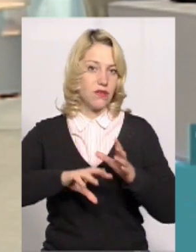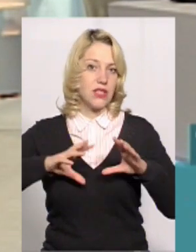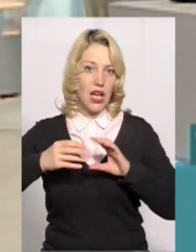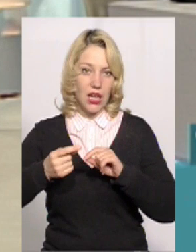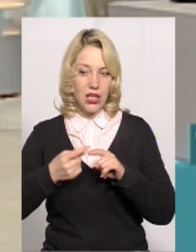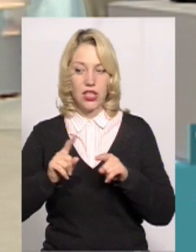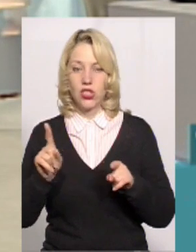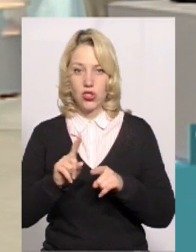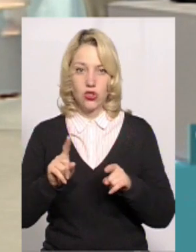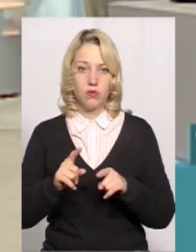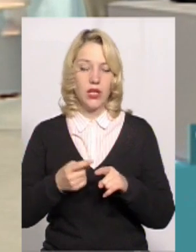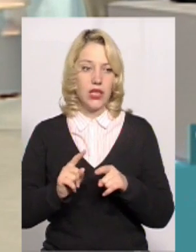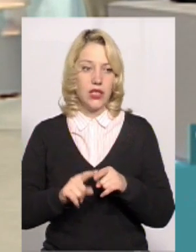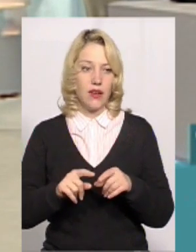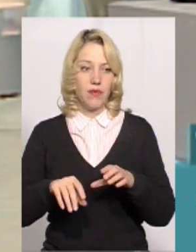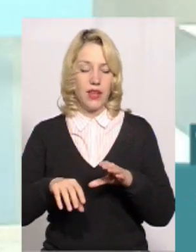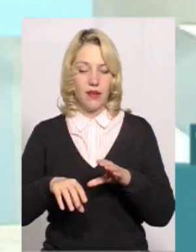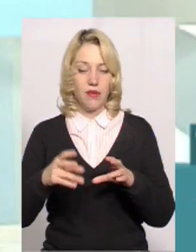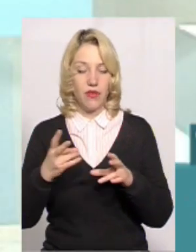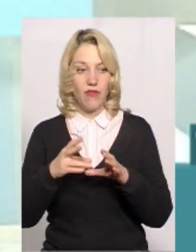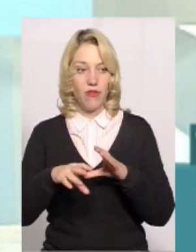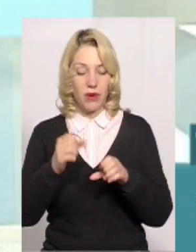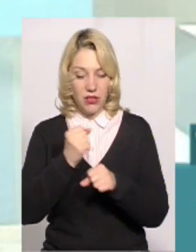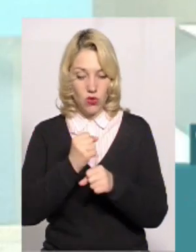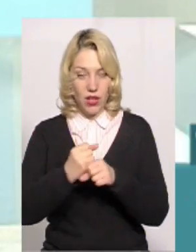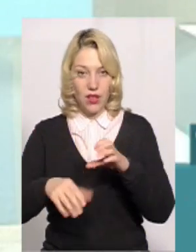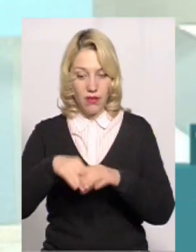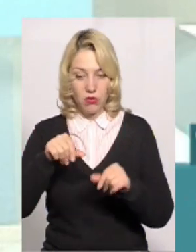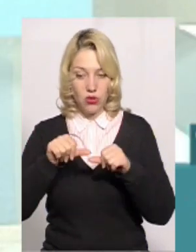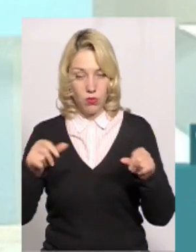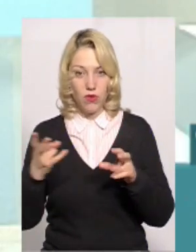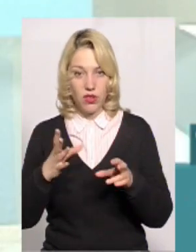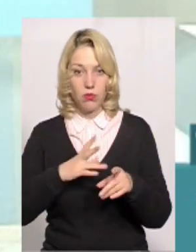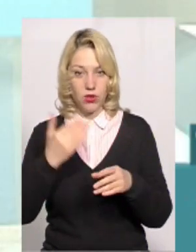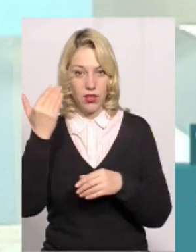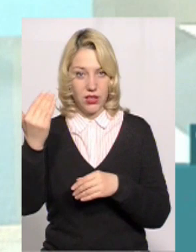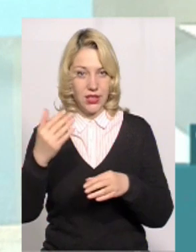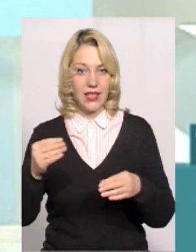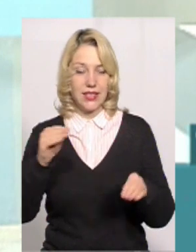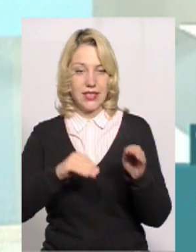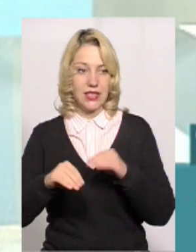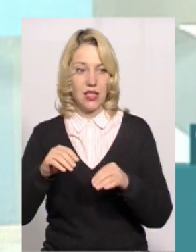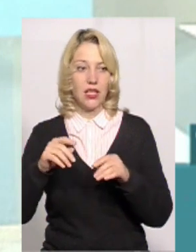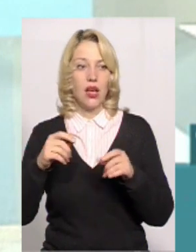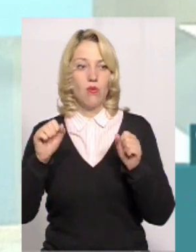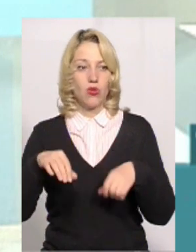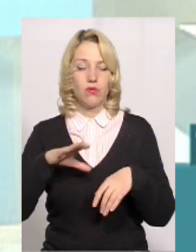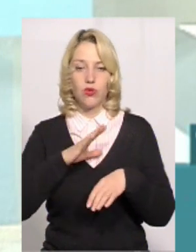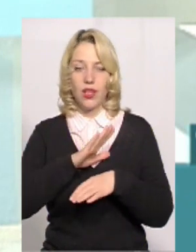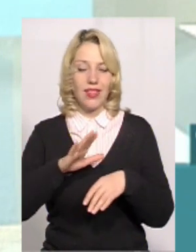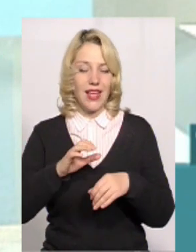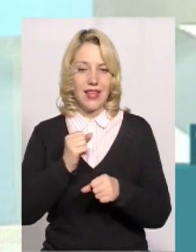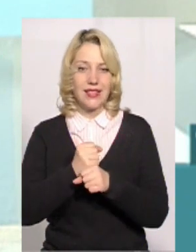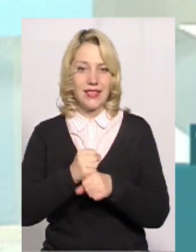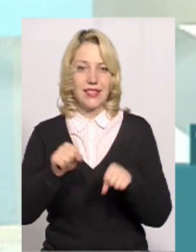для того, щоб працювали в виборчій комісії, повинен бути їхній склад. Тому що тут може бути і таке, що може бути недієздатна комісія.